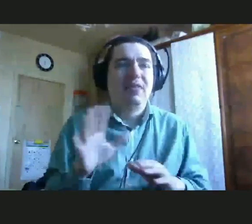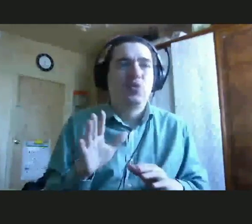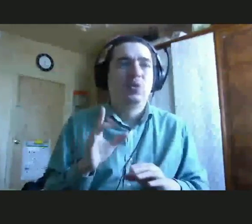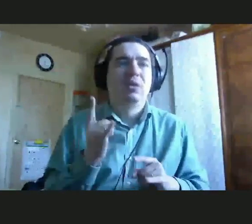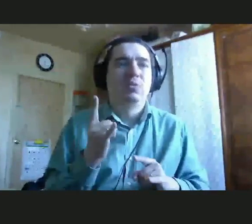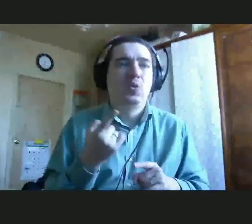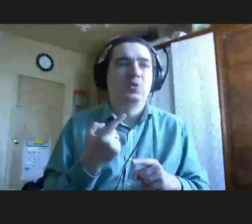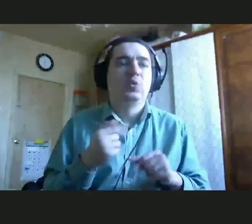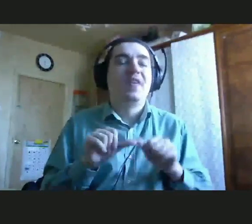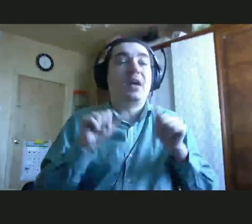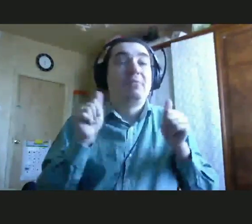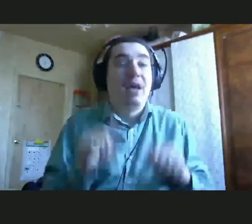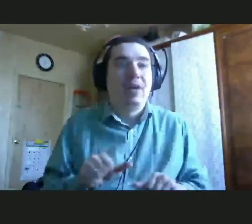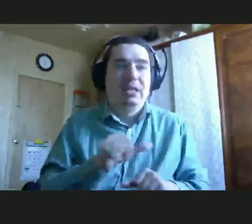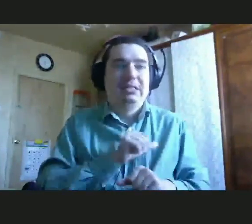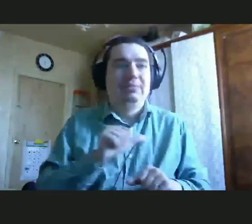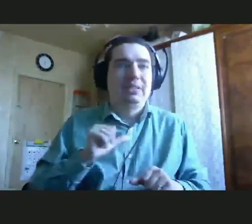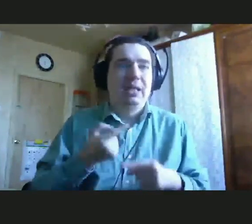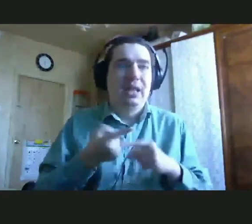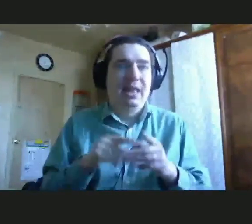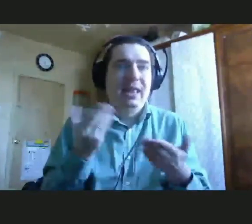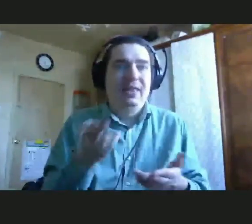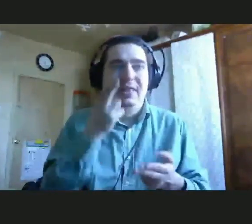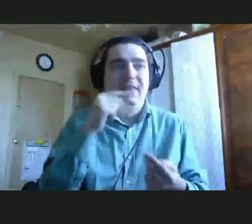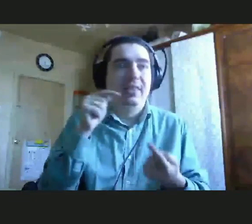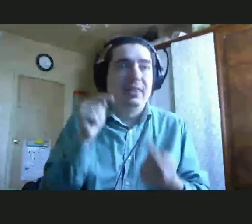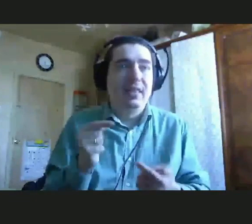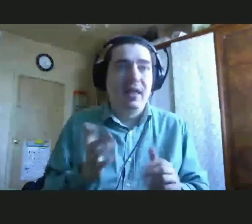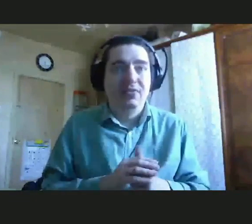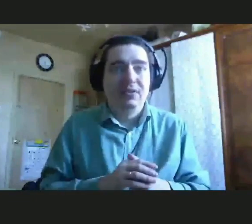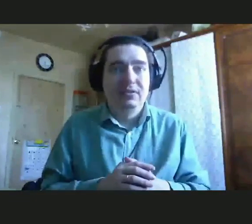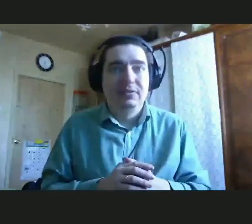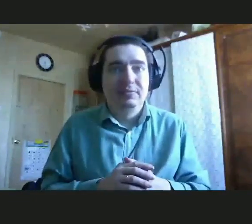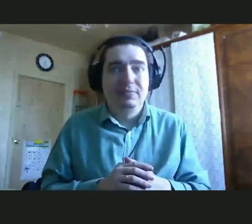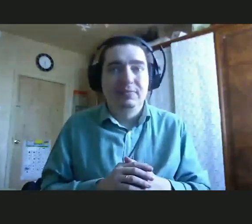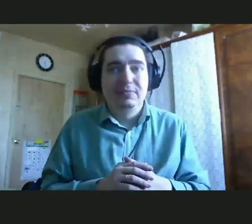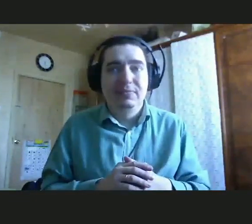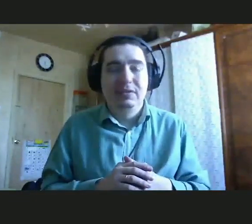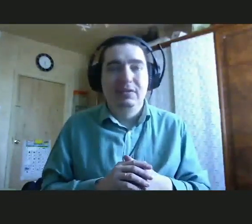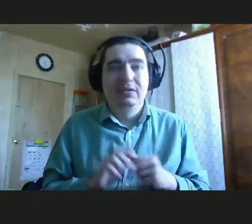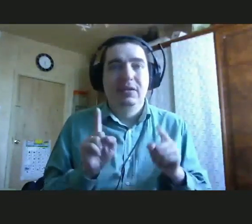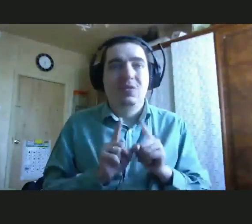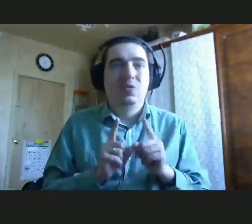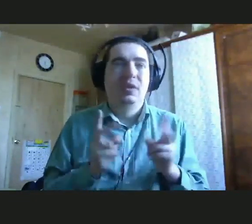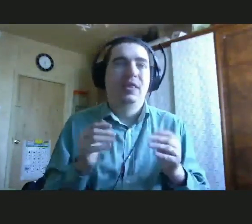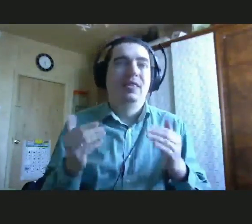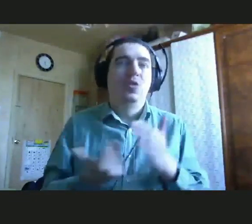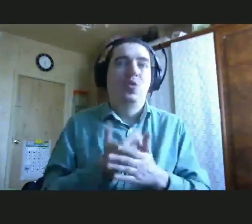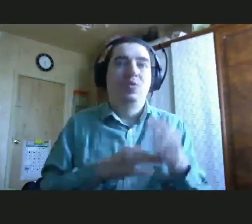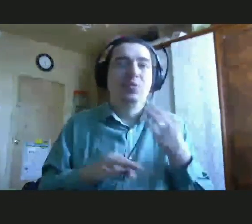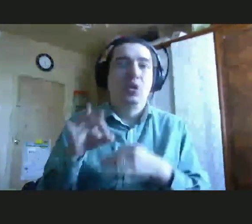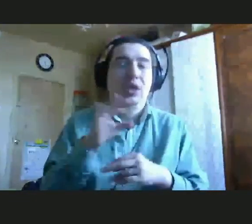эти самостоятельные навыки. И вот сейчас мы подкрались к такому классному и новому проекту фонда, который называется